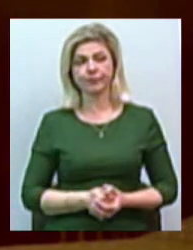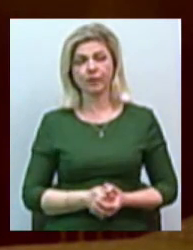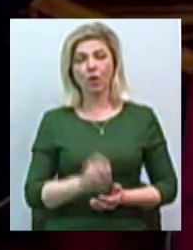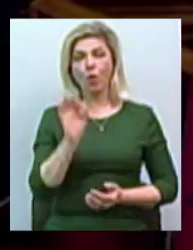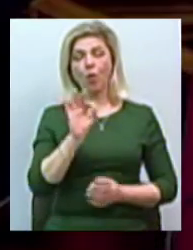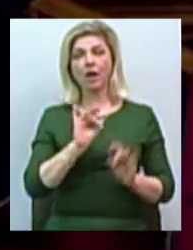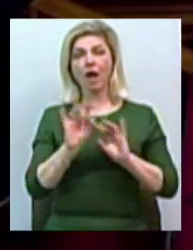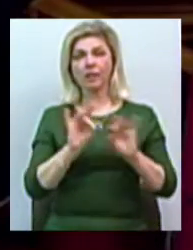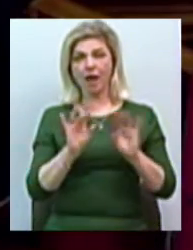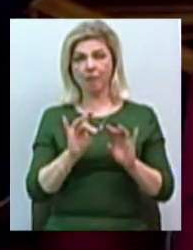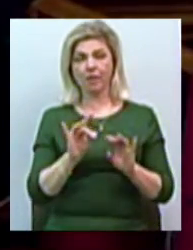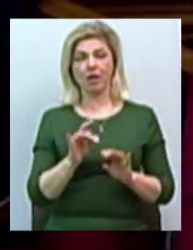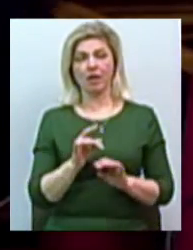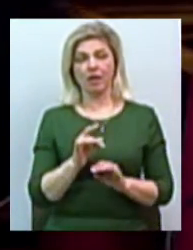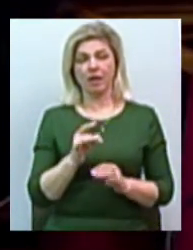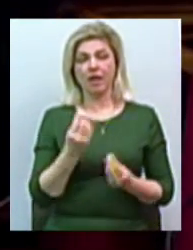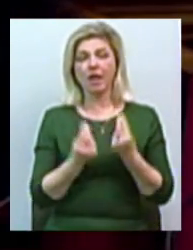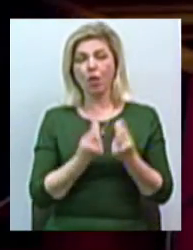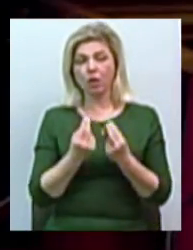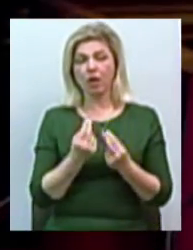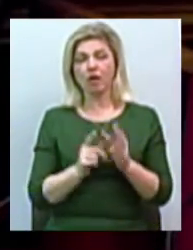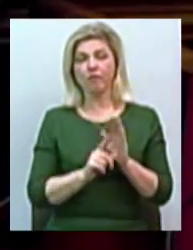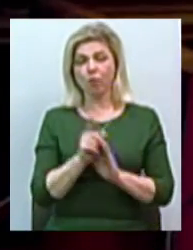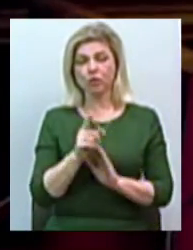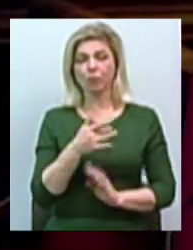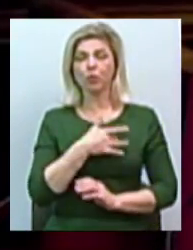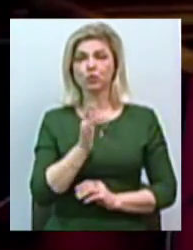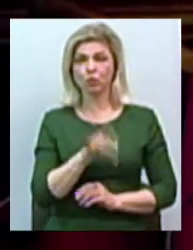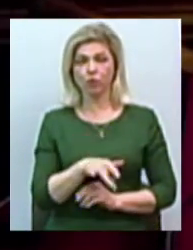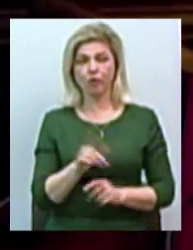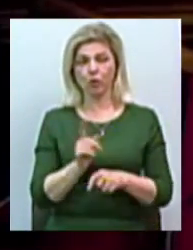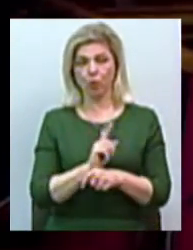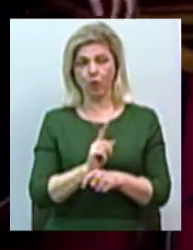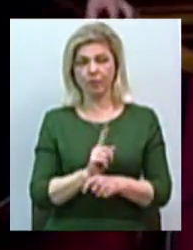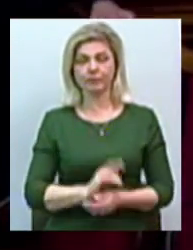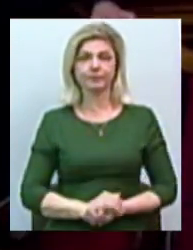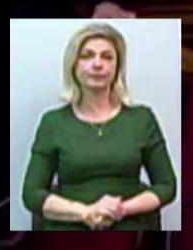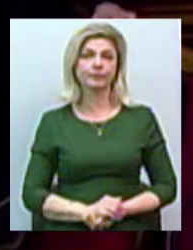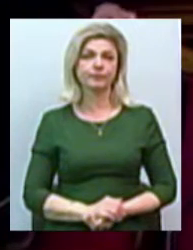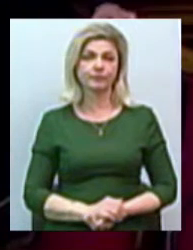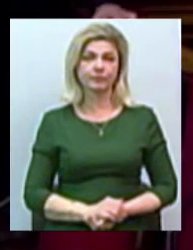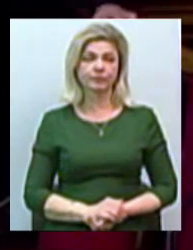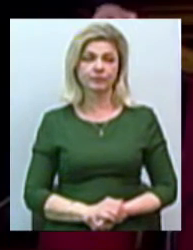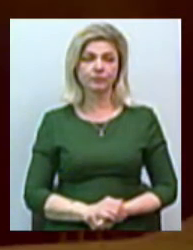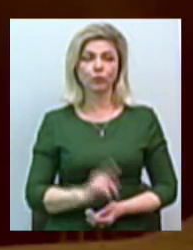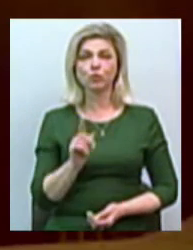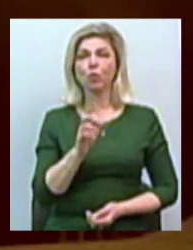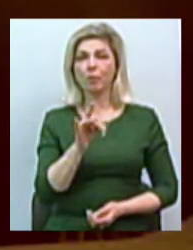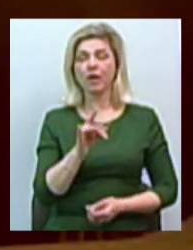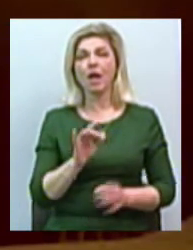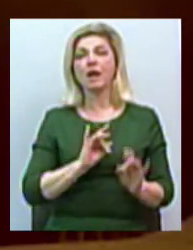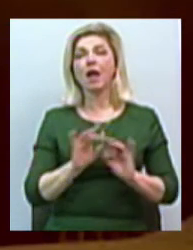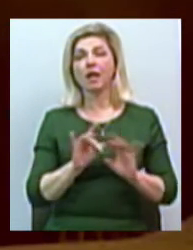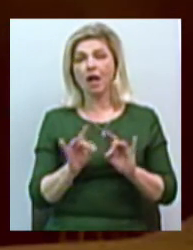реклами азартних ігор, вводимо жорсткі норми. Щоб реклама не дурила людей,